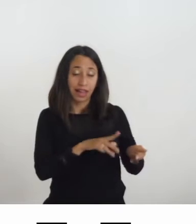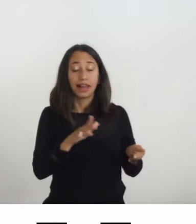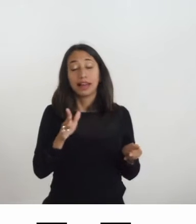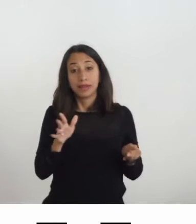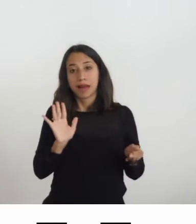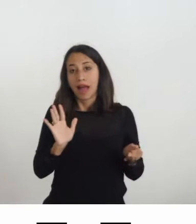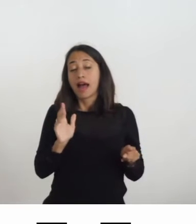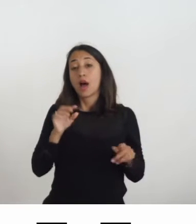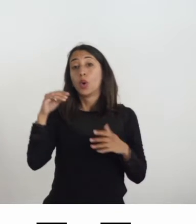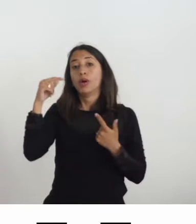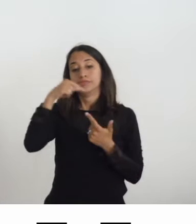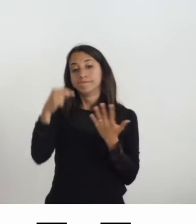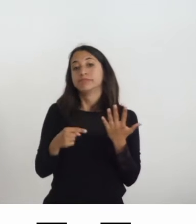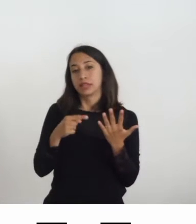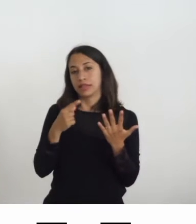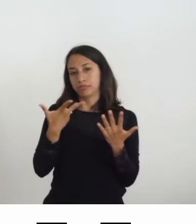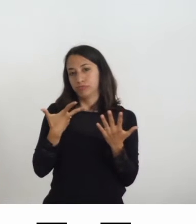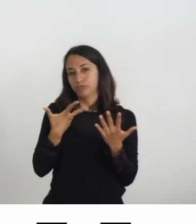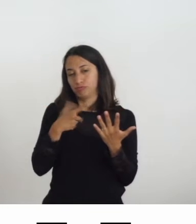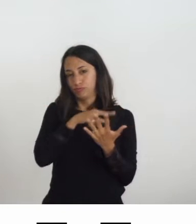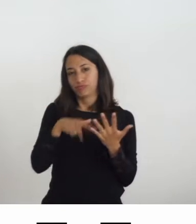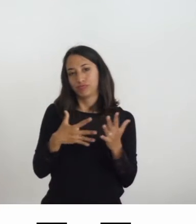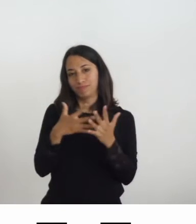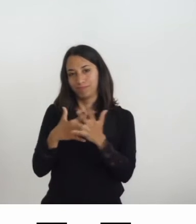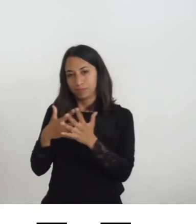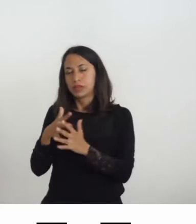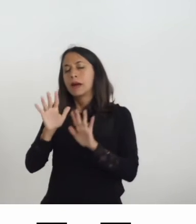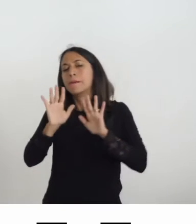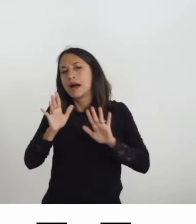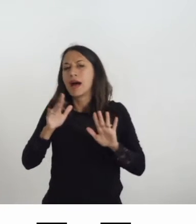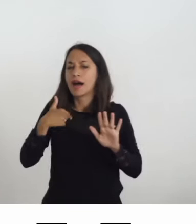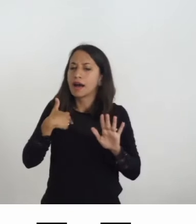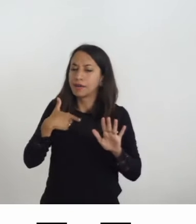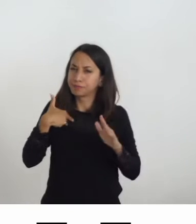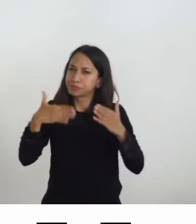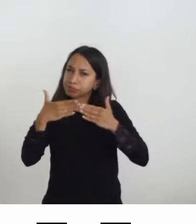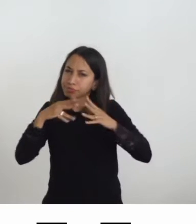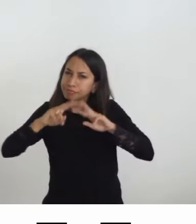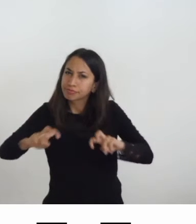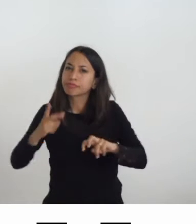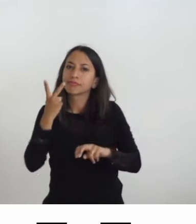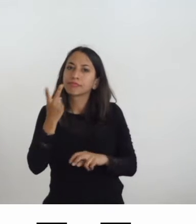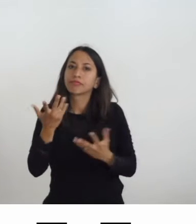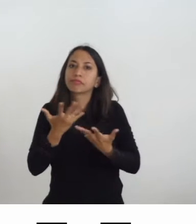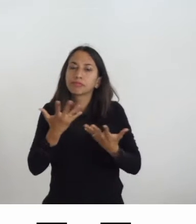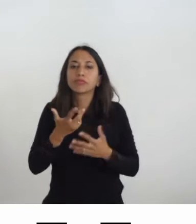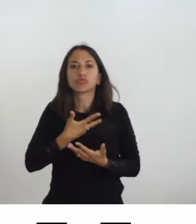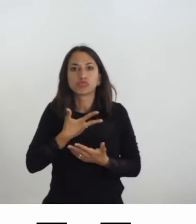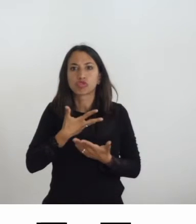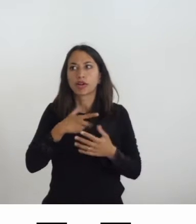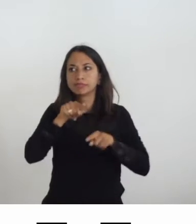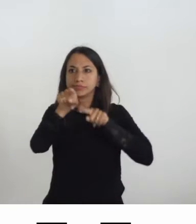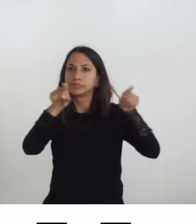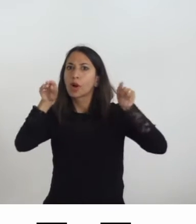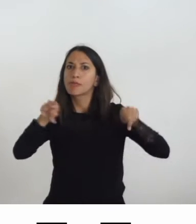criticità ma dal punto di vista qualitativo almeno a sembra di aver rilevato nell'insieme delle esperienze che